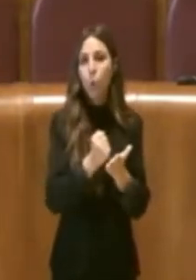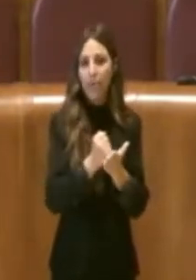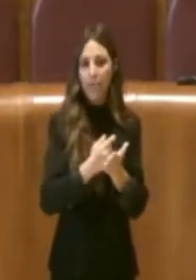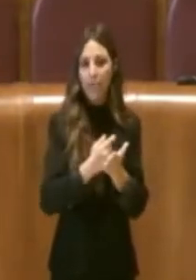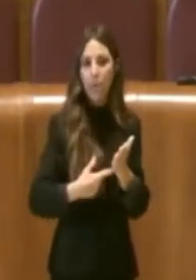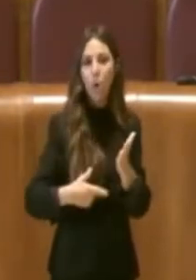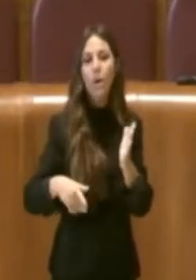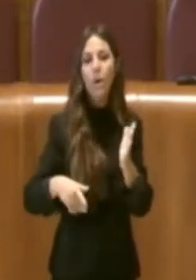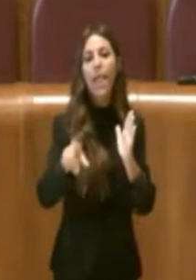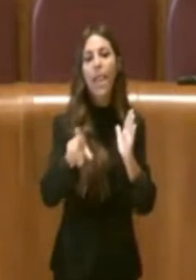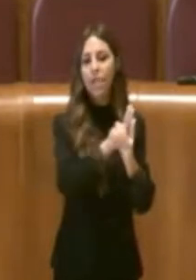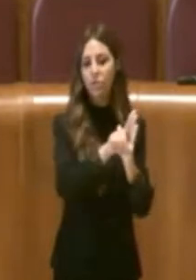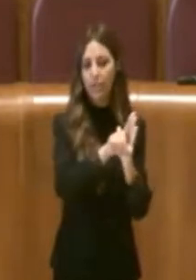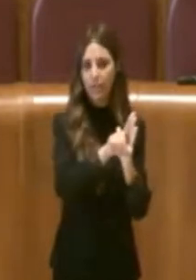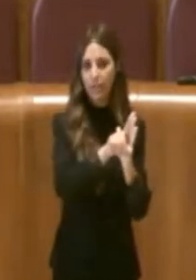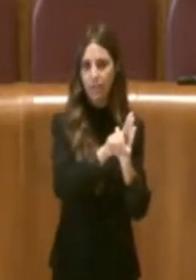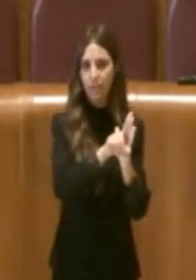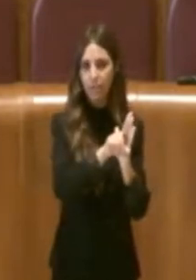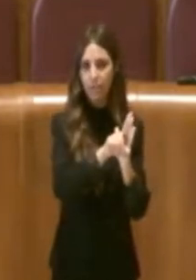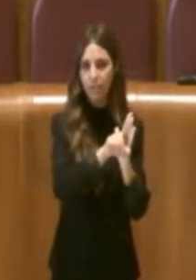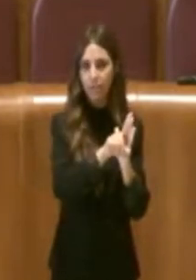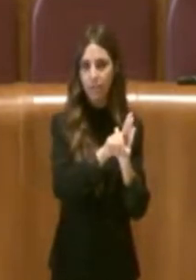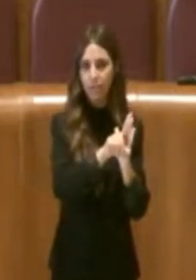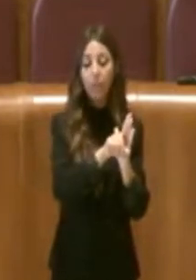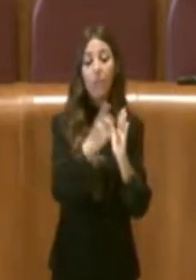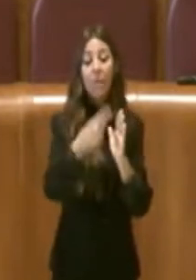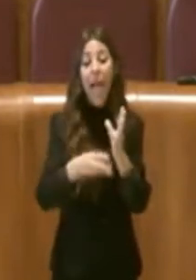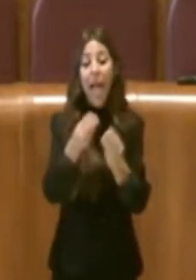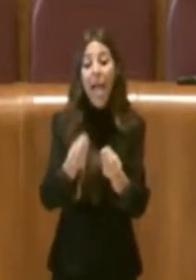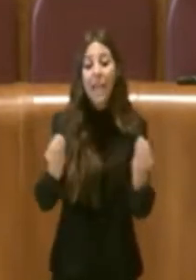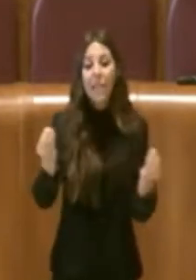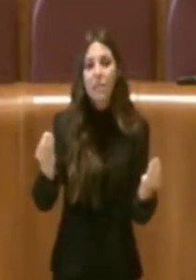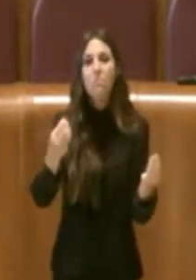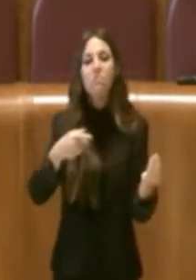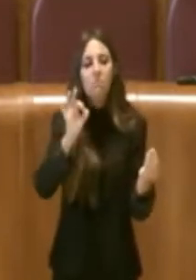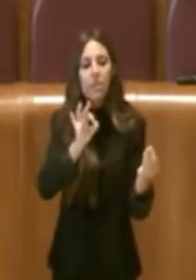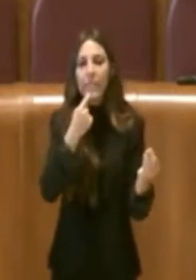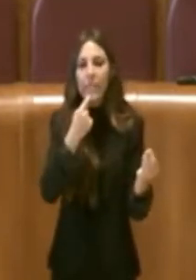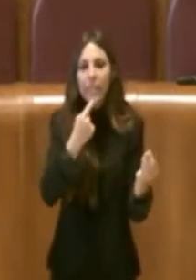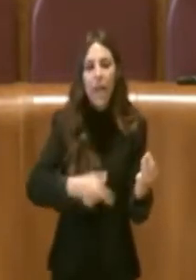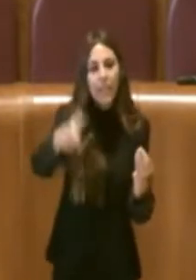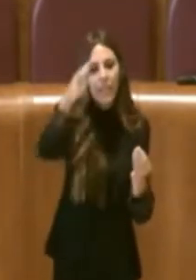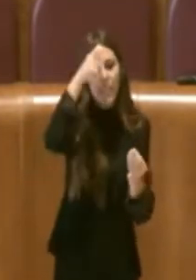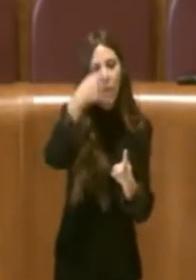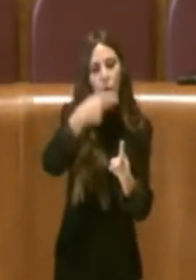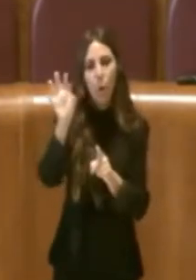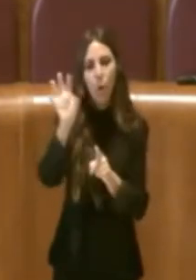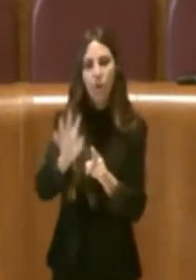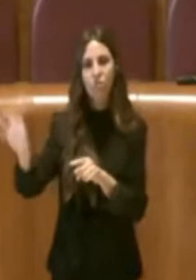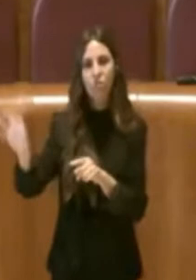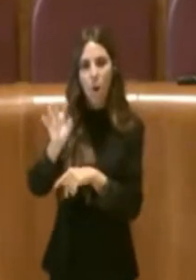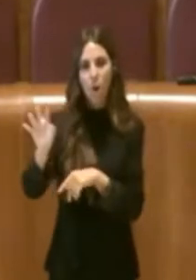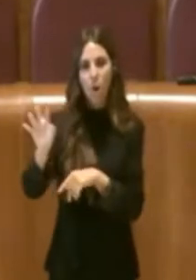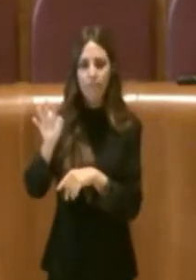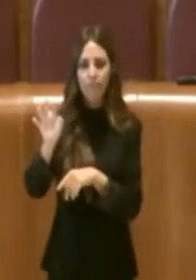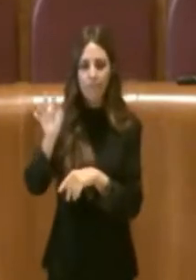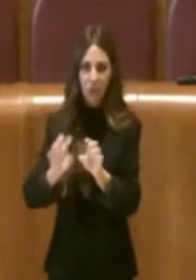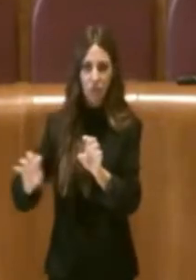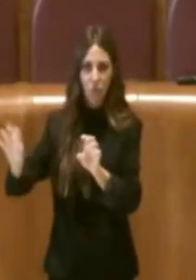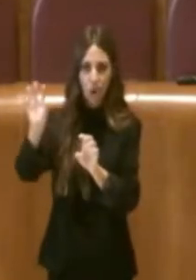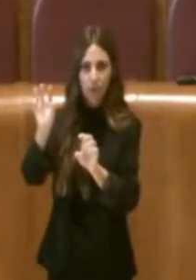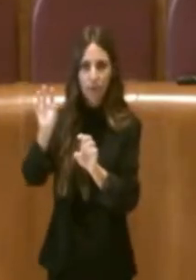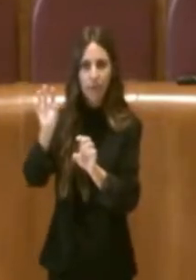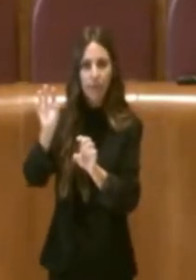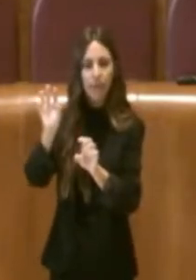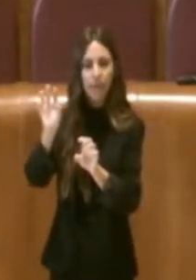potestà legislativa e oggi questi enti sono ovviamente lo Stato e le regioni. Quindi di